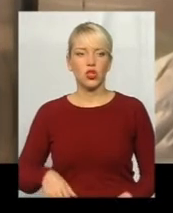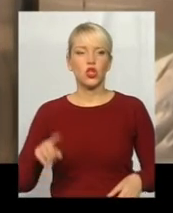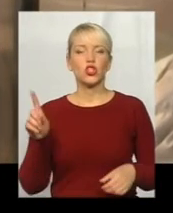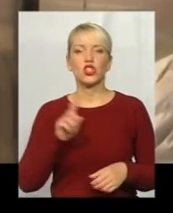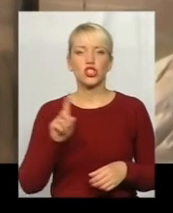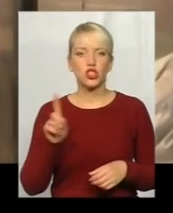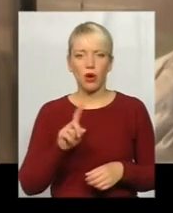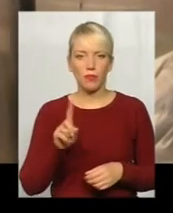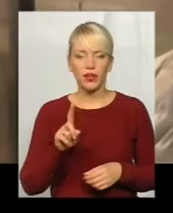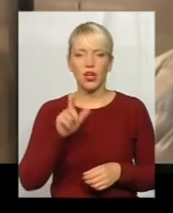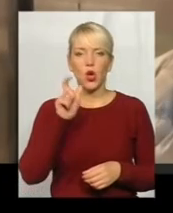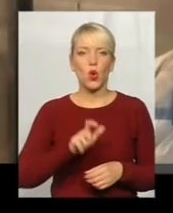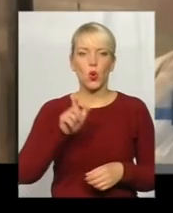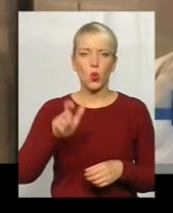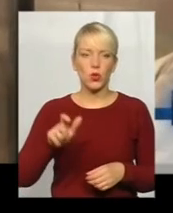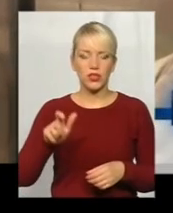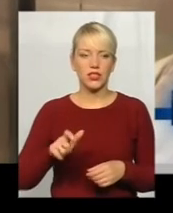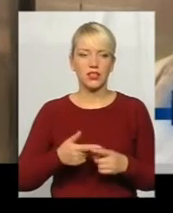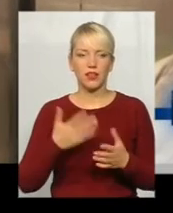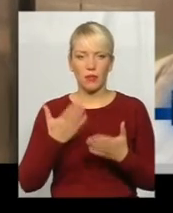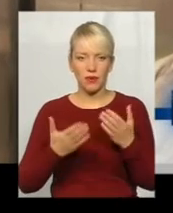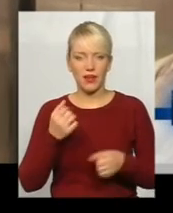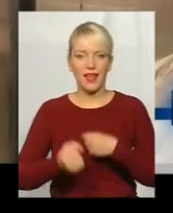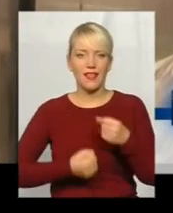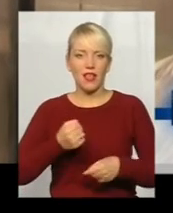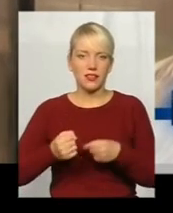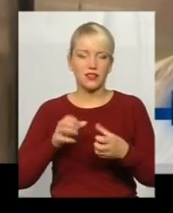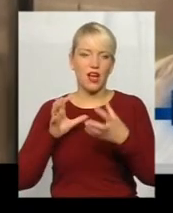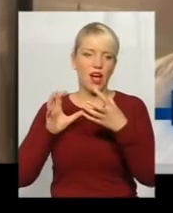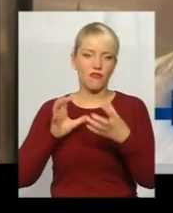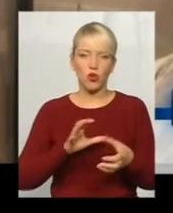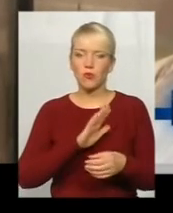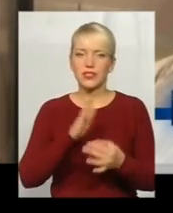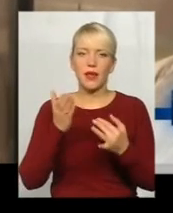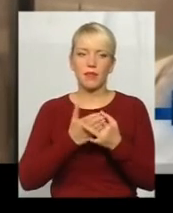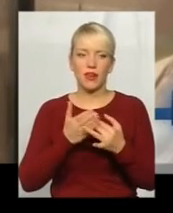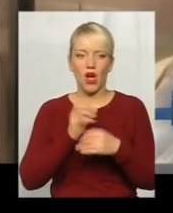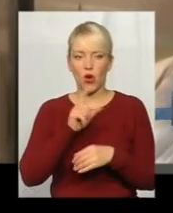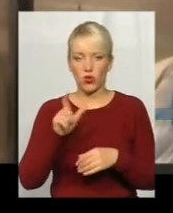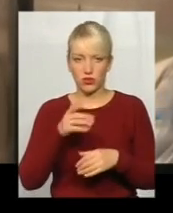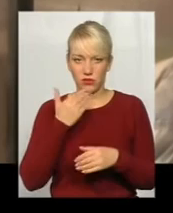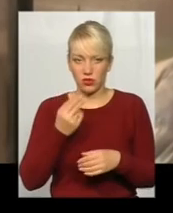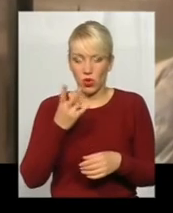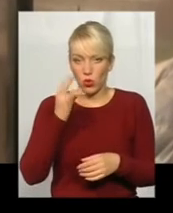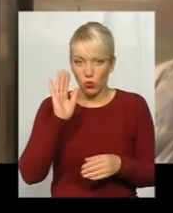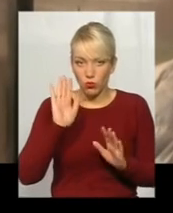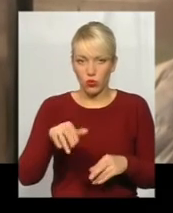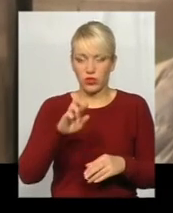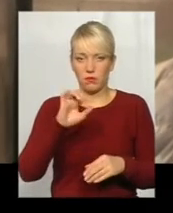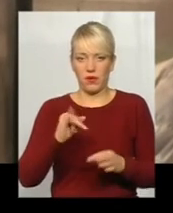Щоб люди, от їде автобус не пільговий, а людей немає, ну пусть би водителі